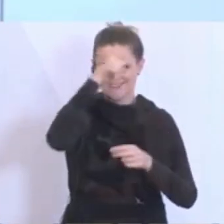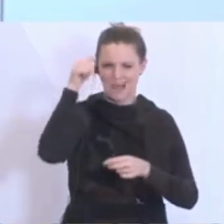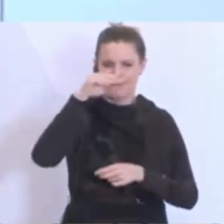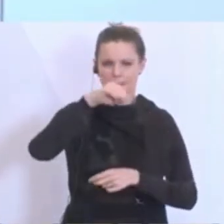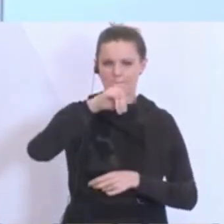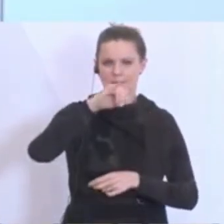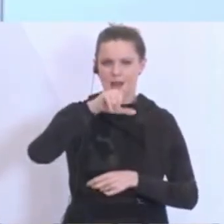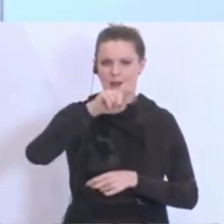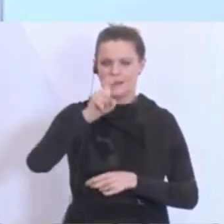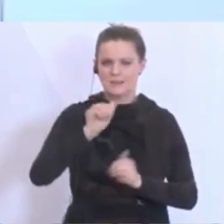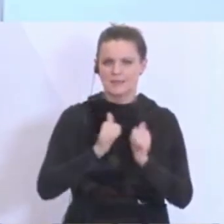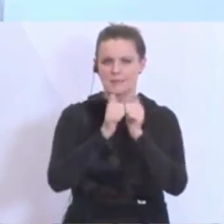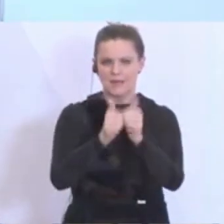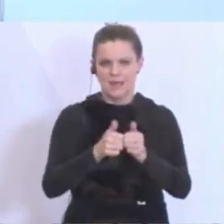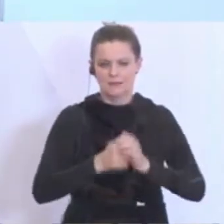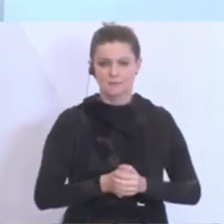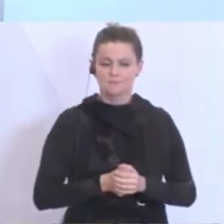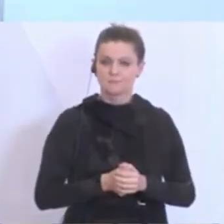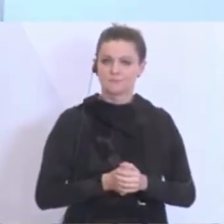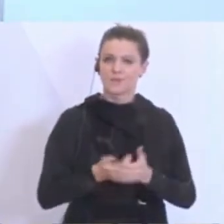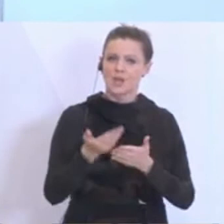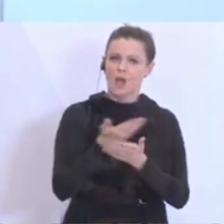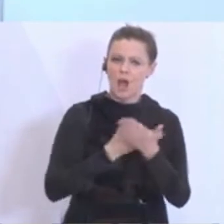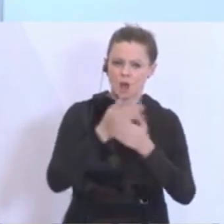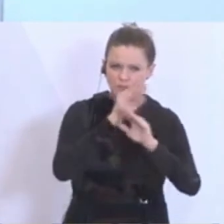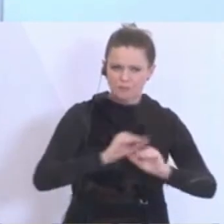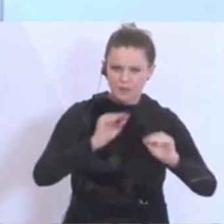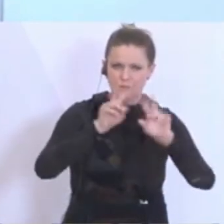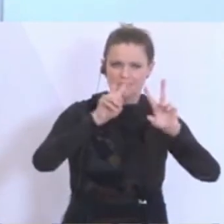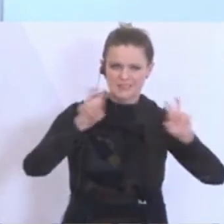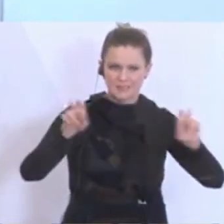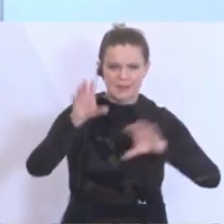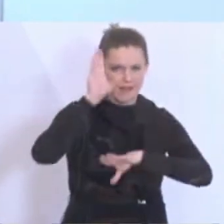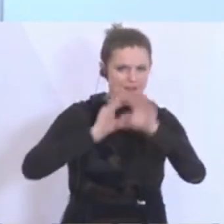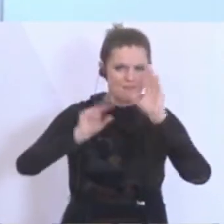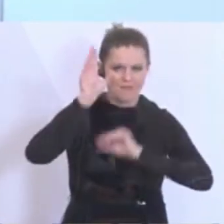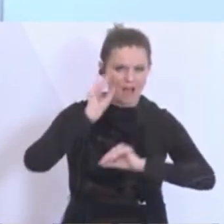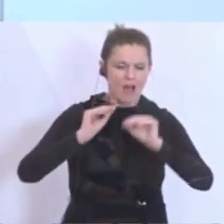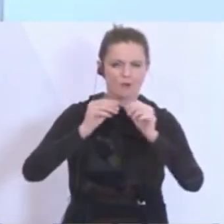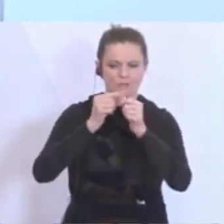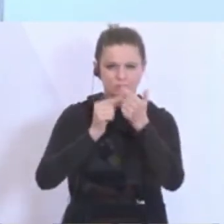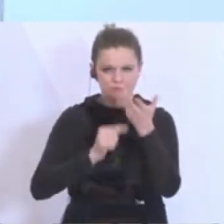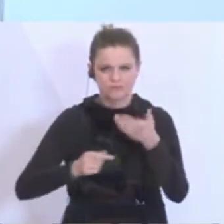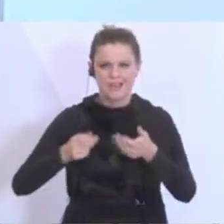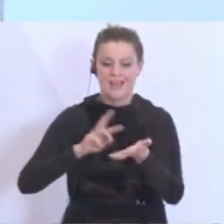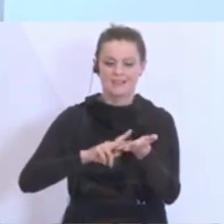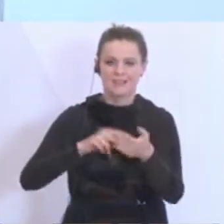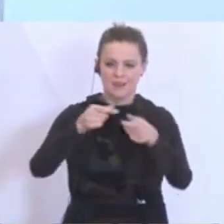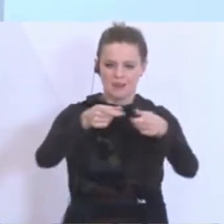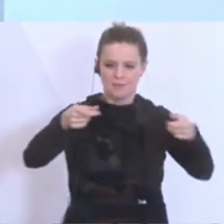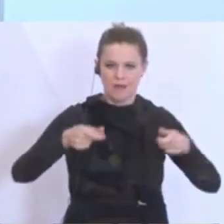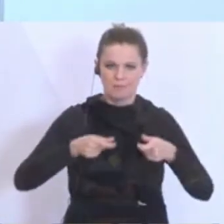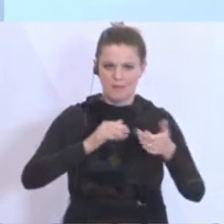Es werden Ausbildungsthemen, Erfahrungen der Truppe auf dieser digitalen Plattform zur Verfügung gestellt werden.